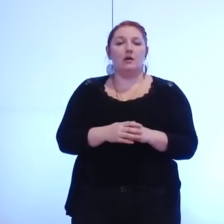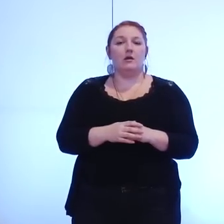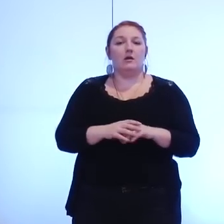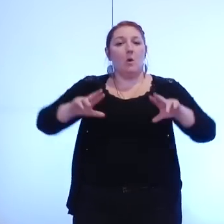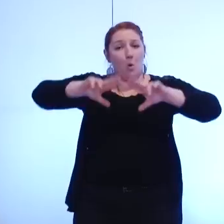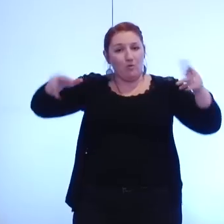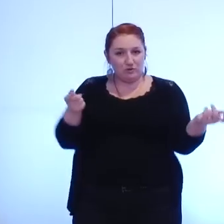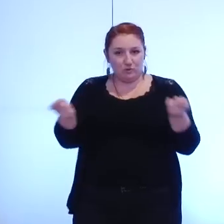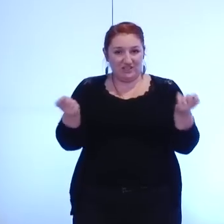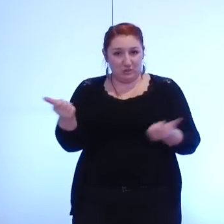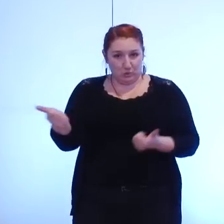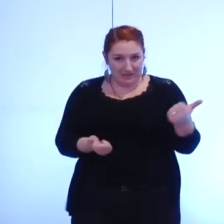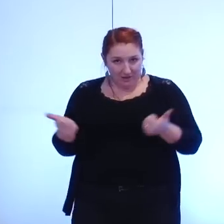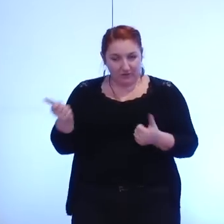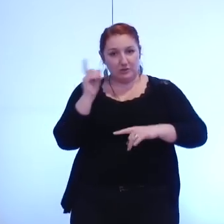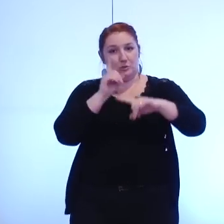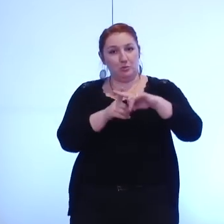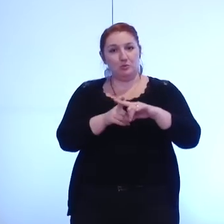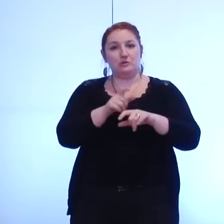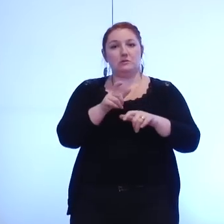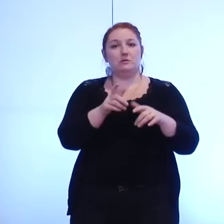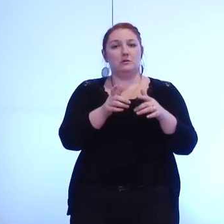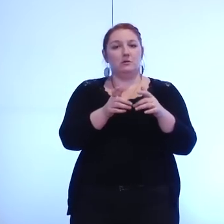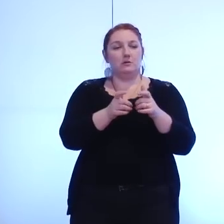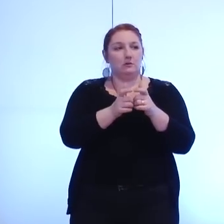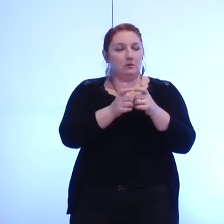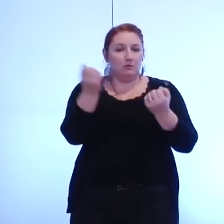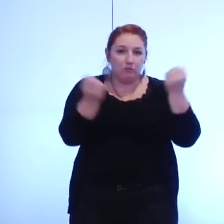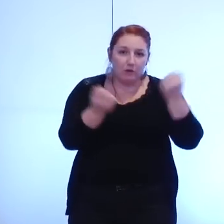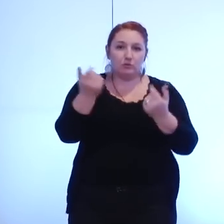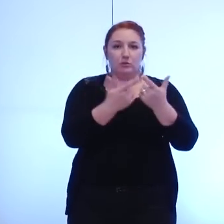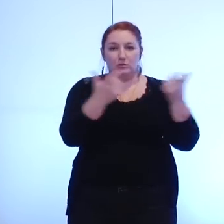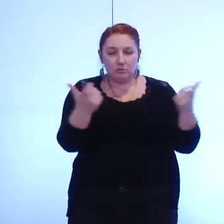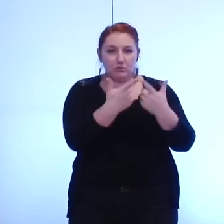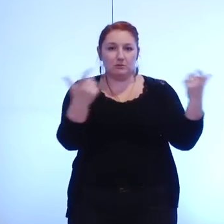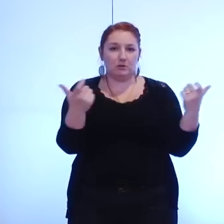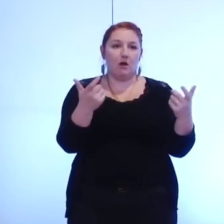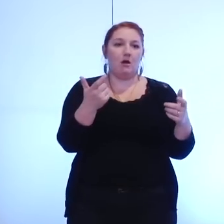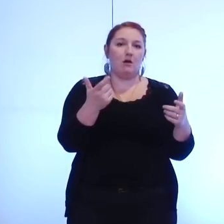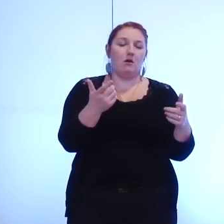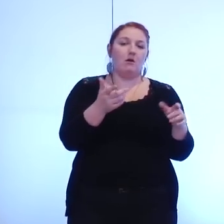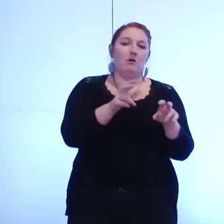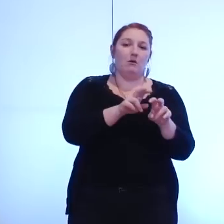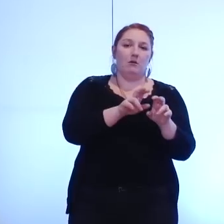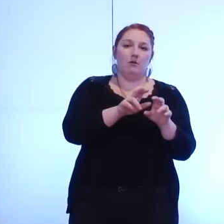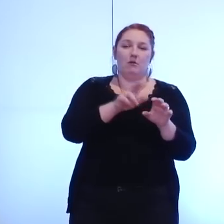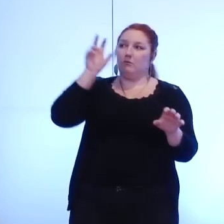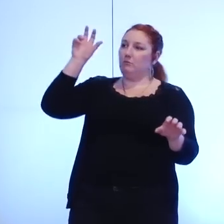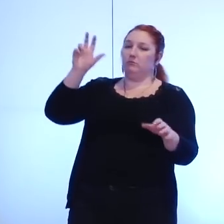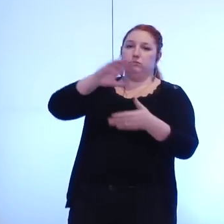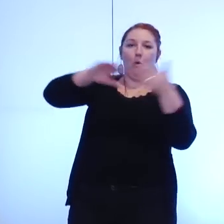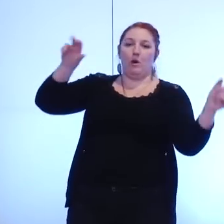et de mise à disposition des biens et droits mobiliers et immobiliers affectés à l'exercice des compétences dans le cadre du passage